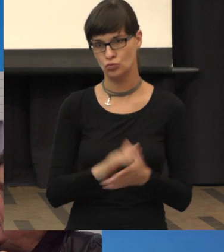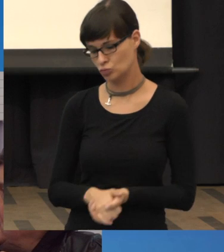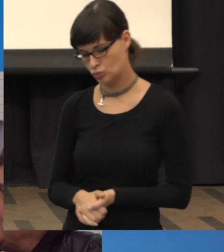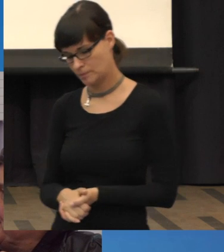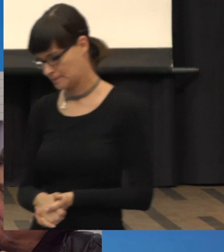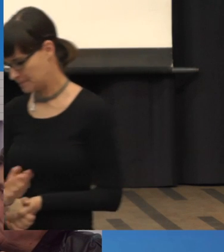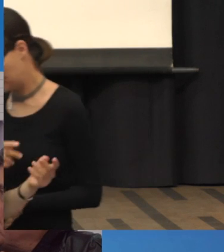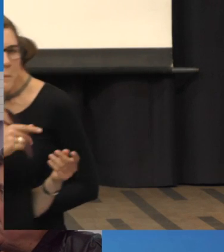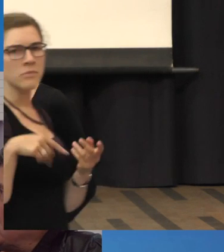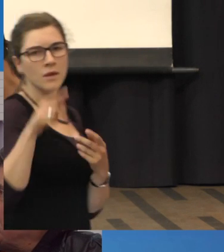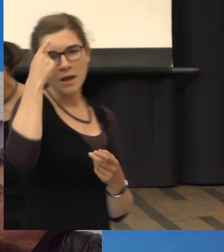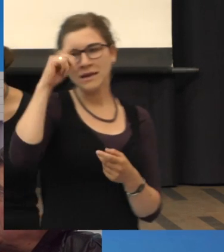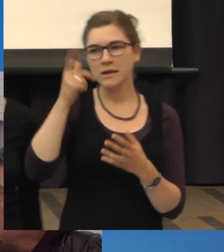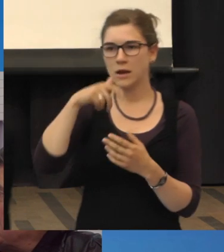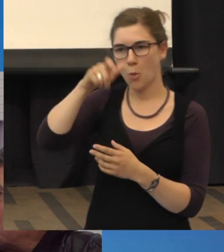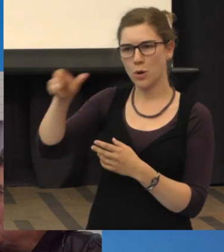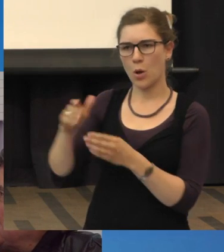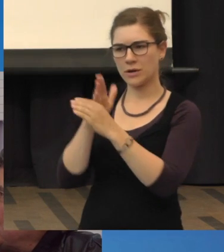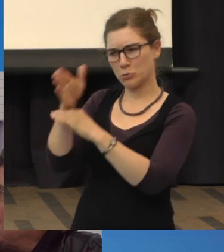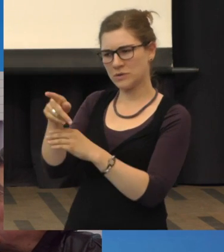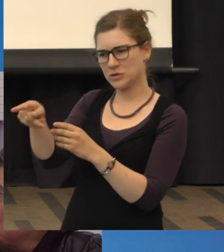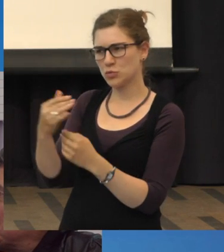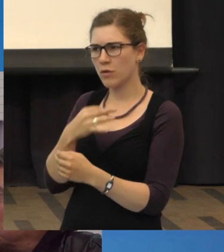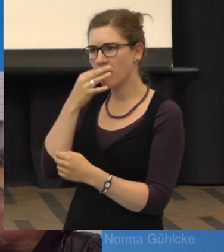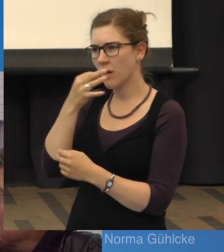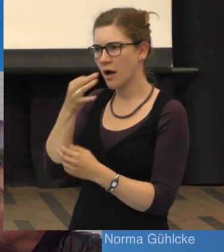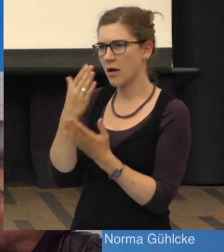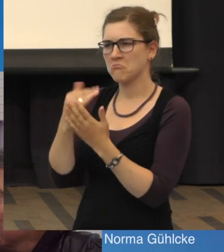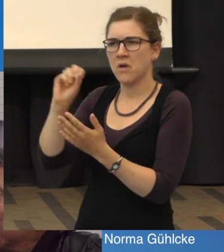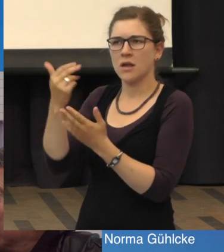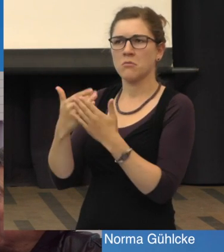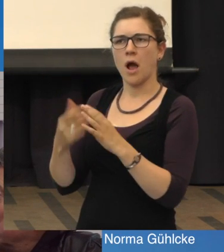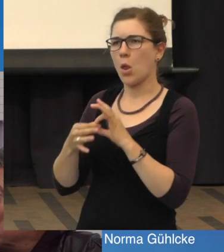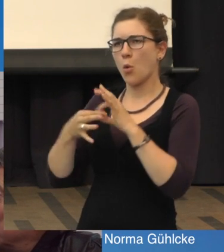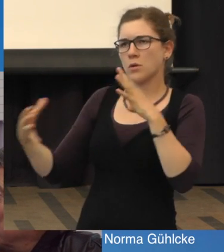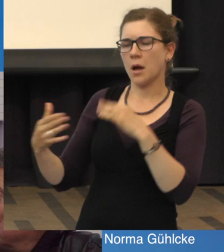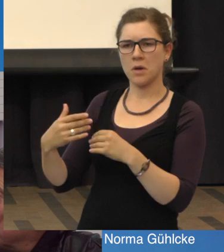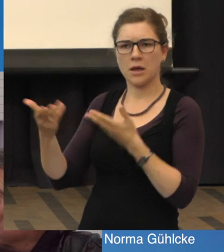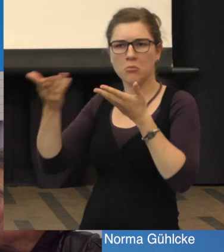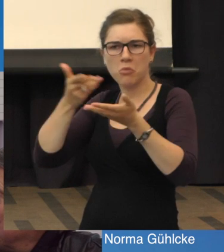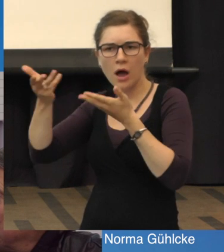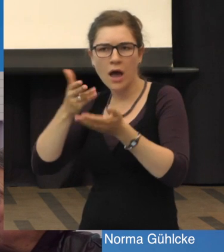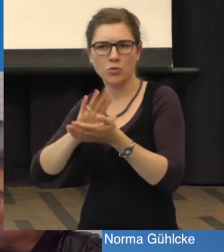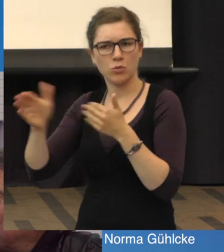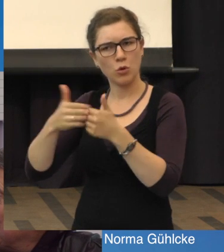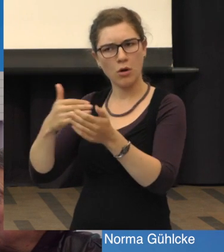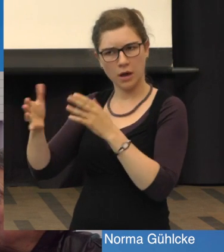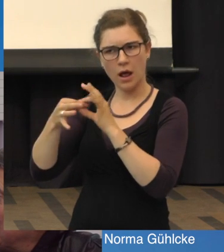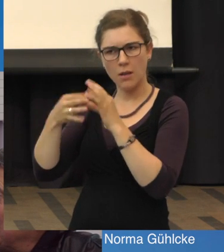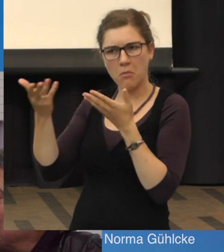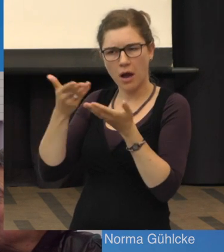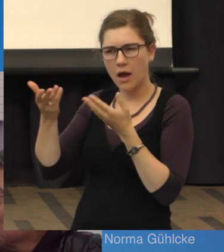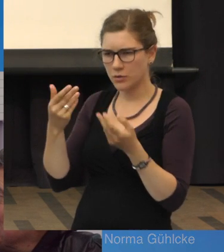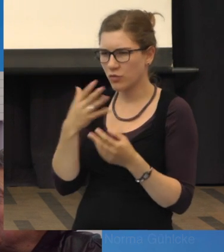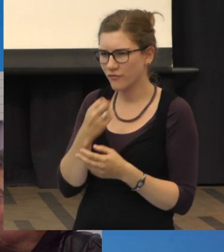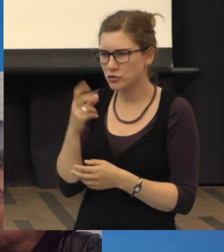kommen, die wollen sich auch von Ihnen erstmal Hersteller unabhängig beraten lassen. Betroffene zu Betroffenen ist vielleicht das...